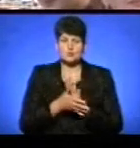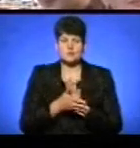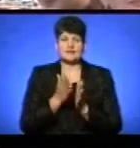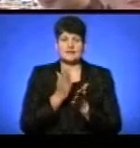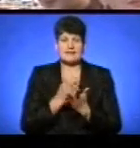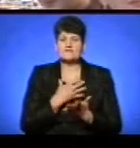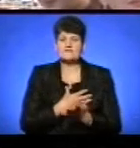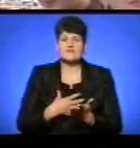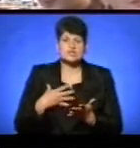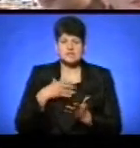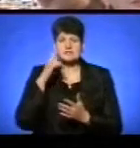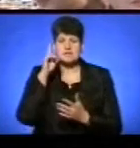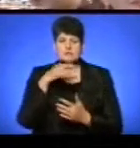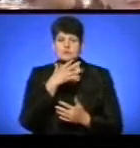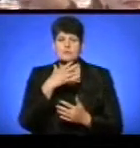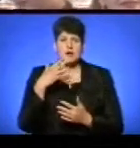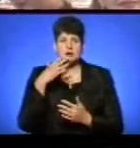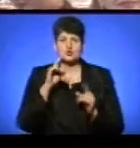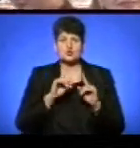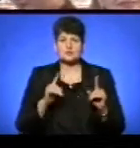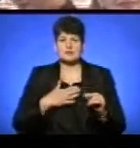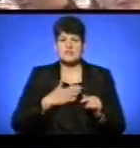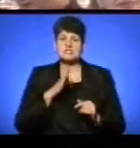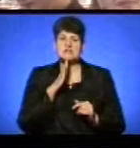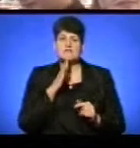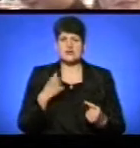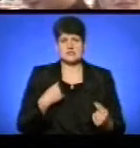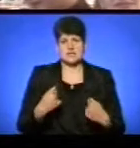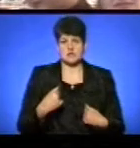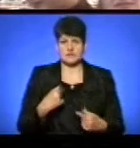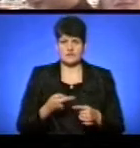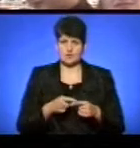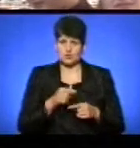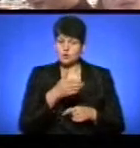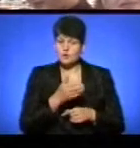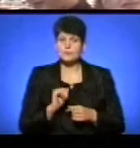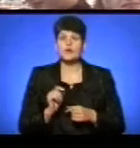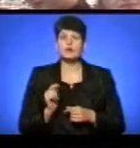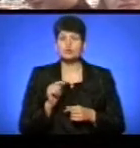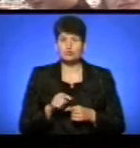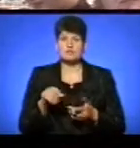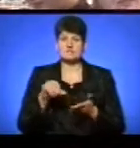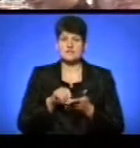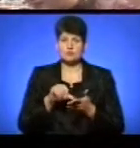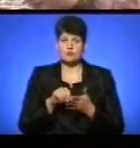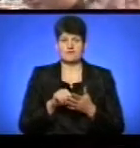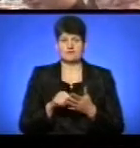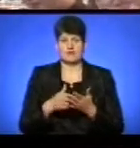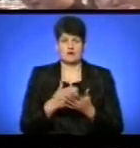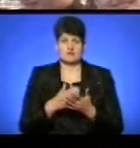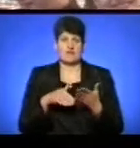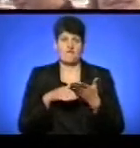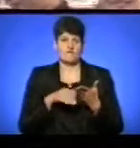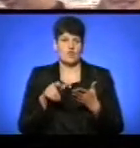актуальність, знаємо, що дуже багато особливо наших дівчат страждають від цього. Тому ми виступаємо в якості волонтерів, а ви